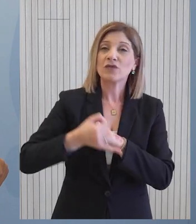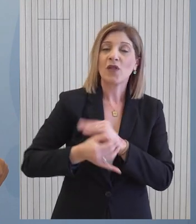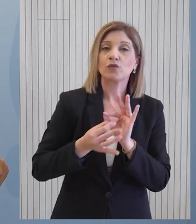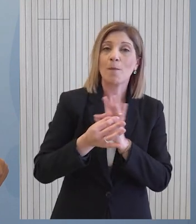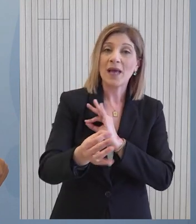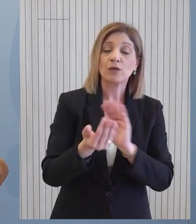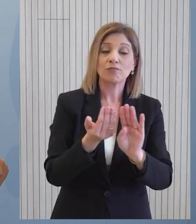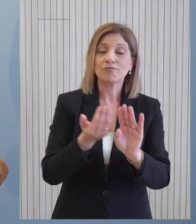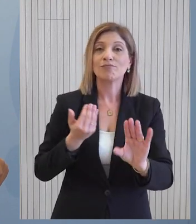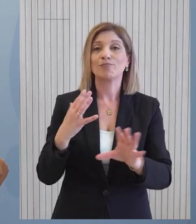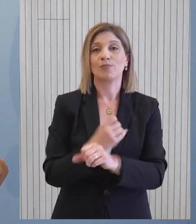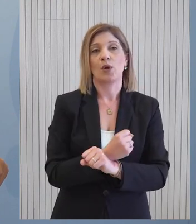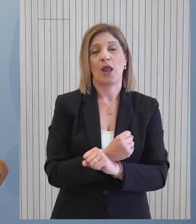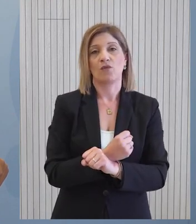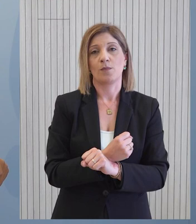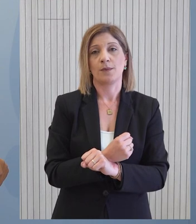την πρόληψη των πυρκαγιών.